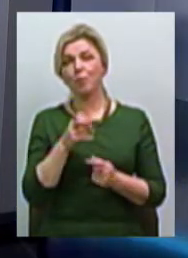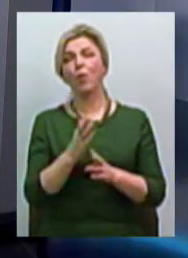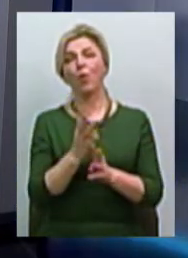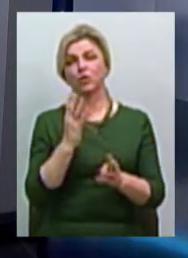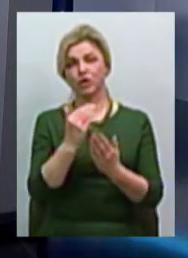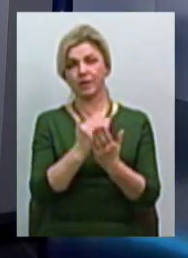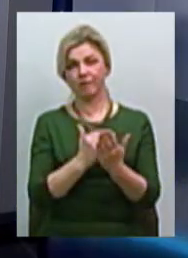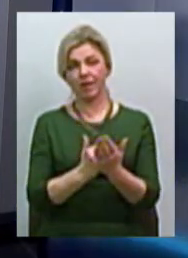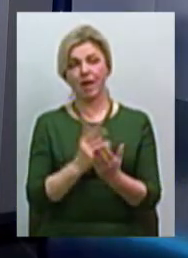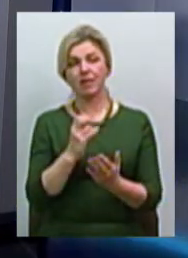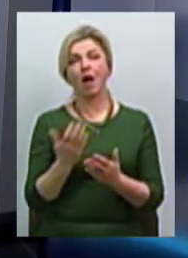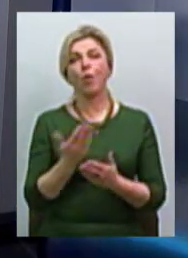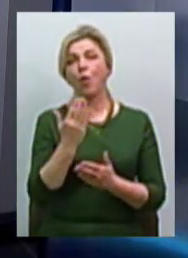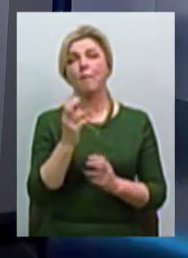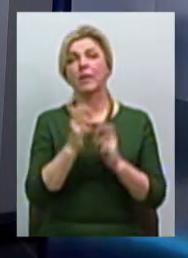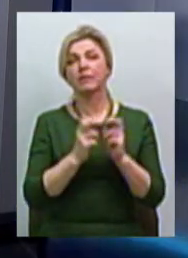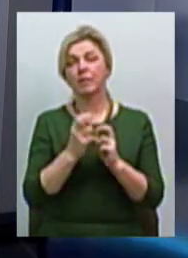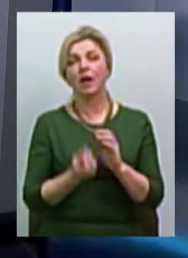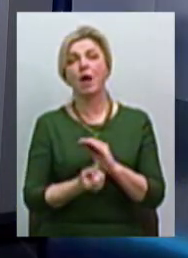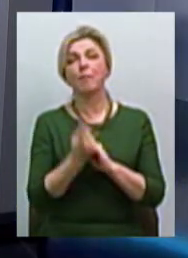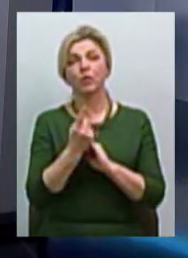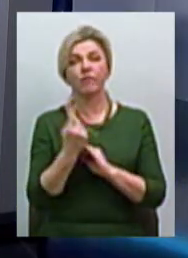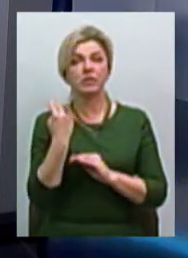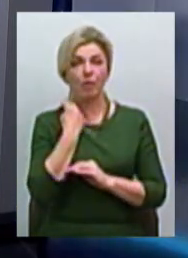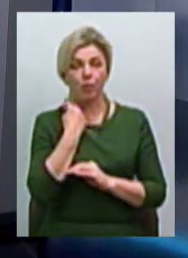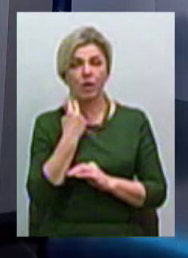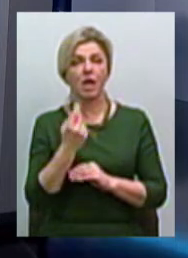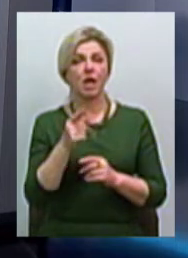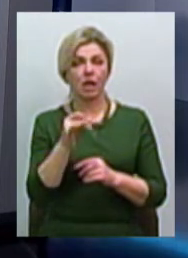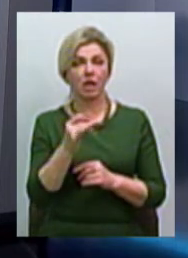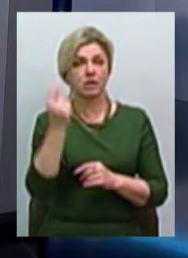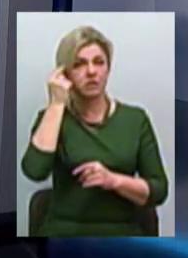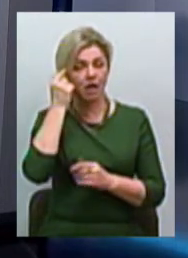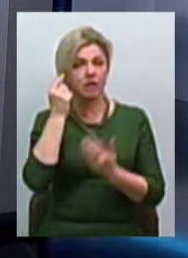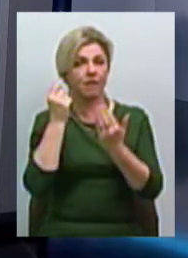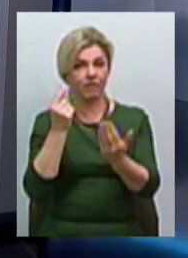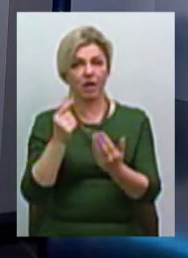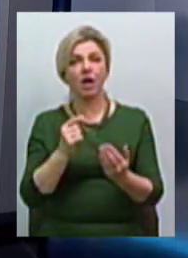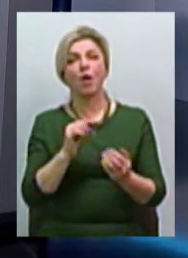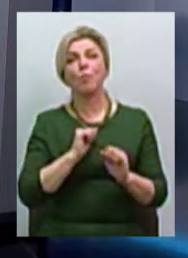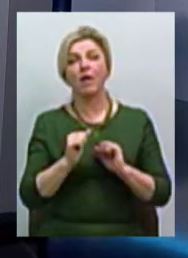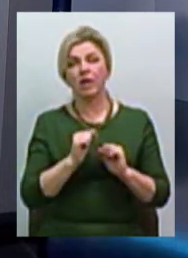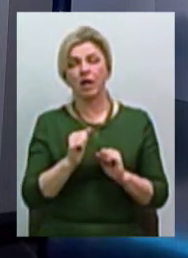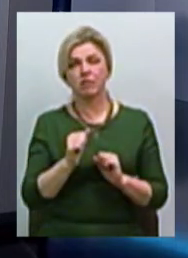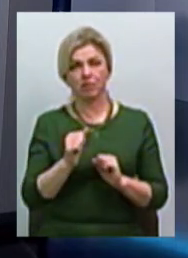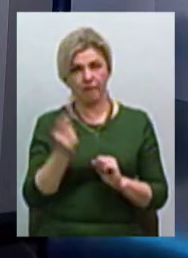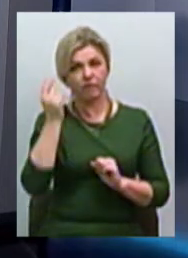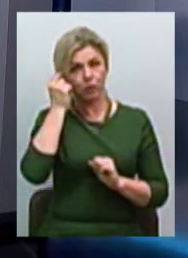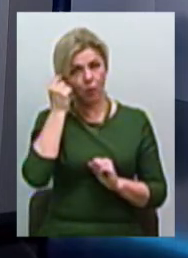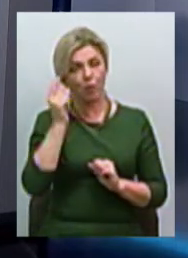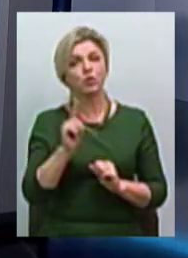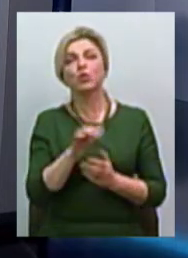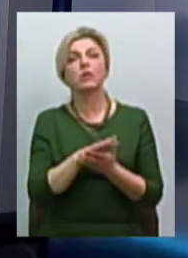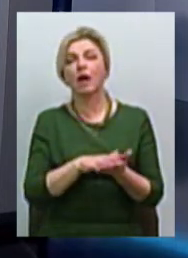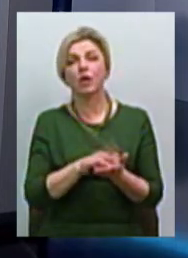На якомусь підприємстві виникає заборгованість. Про це стає відомо, в тому числі вам, департаменту захисту населення. Що відбувається